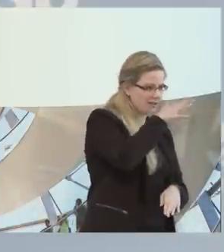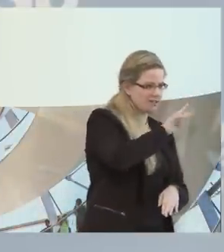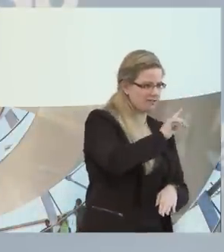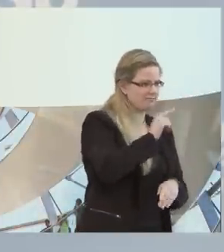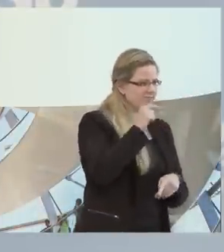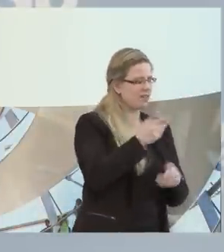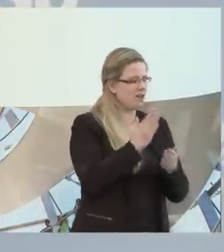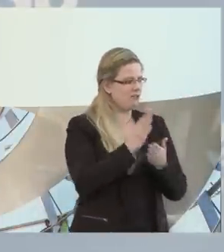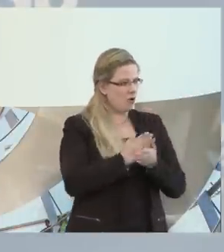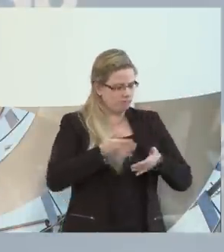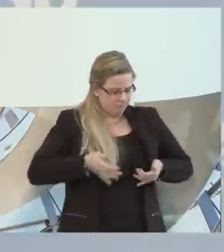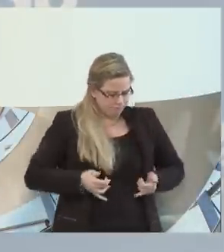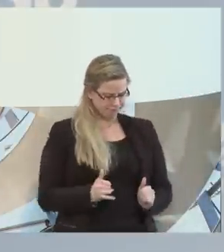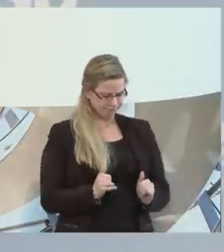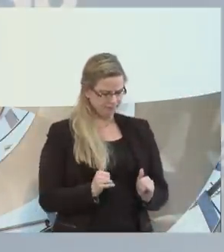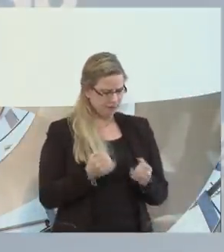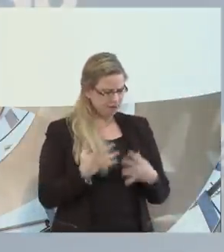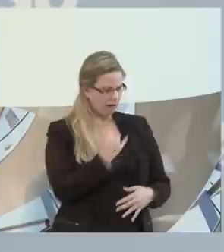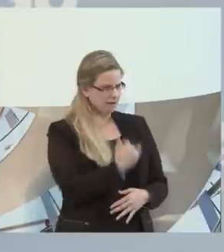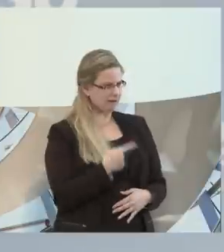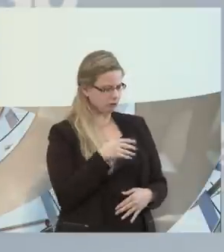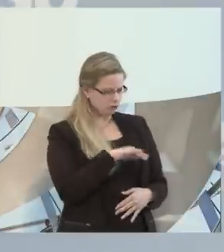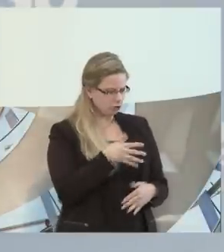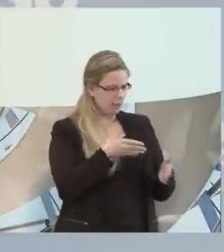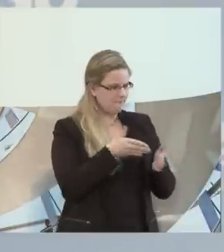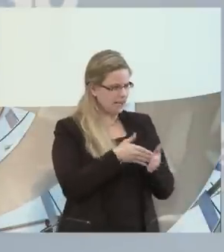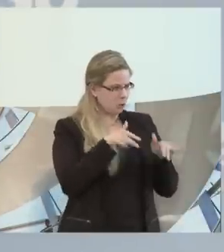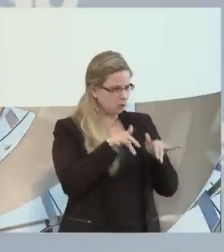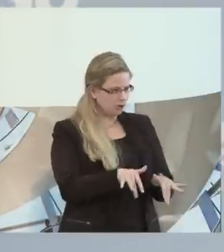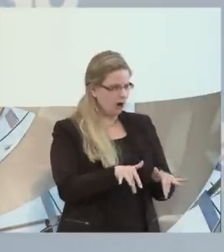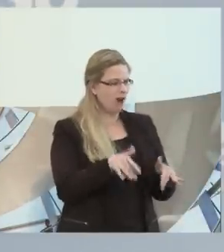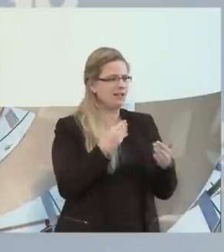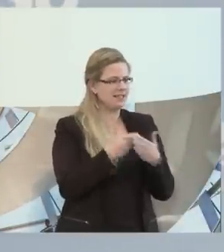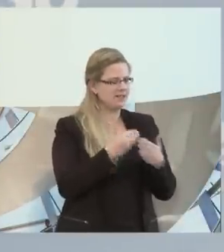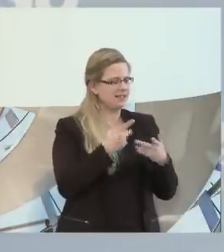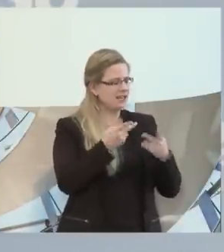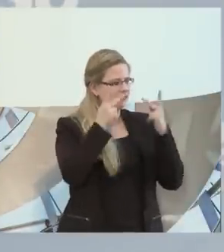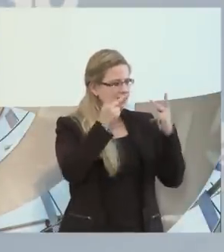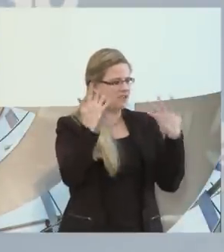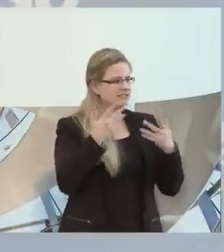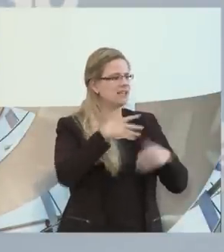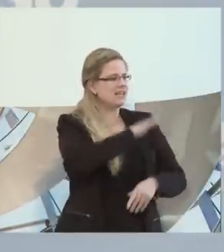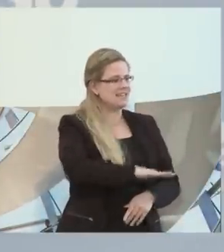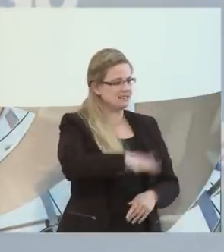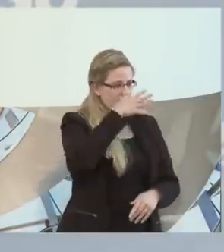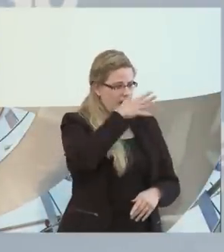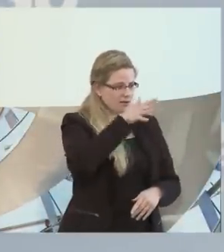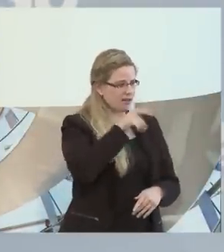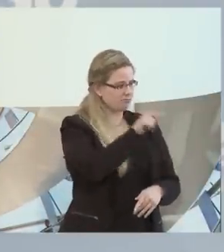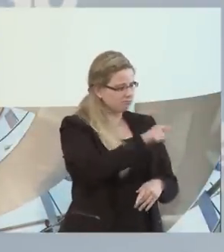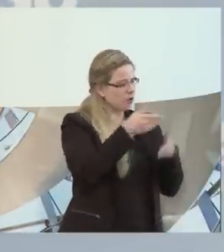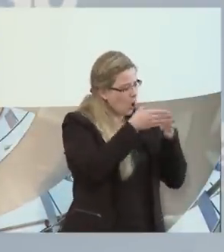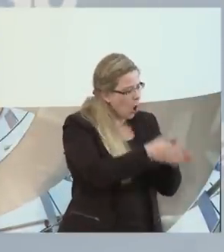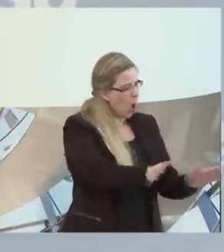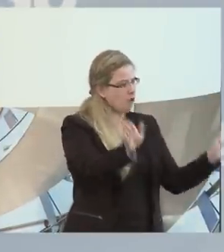auch als behindertes Kind. Ich bin ein großer Befürworter der Kitas, die sich öffnen für alle Kinder, egal